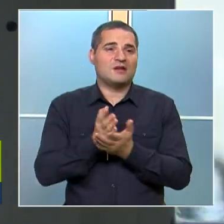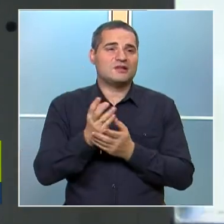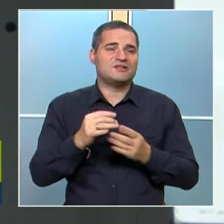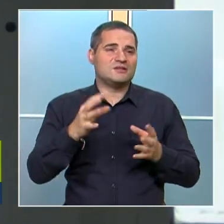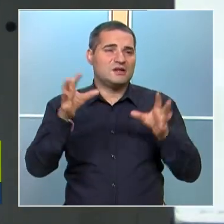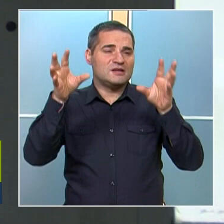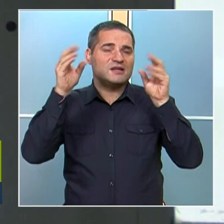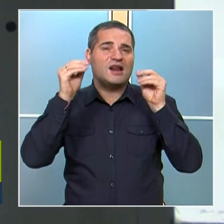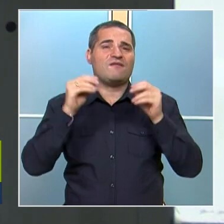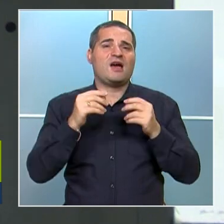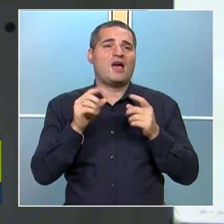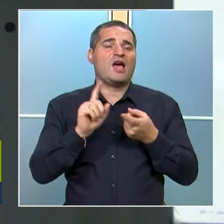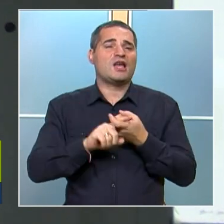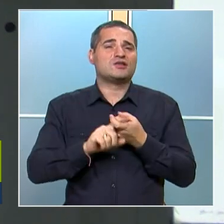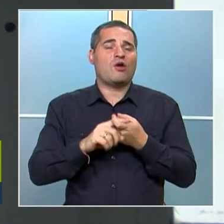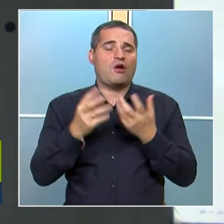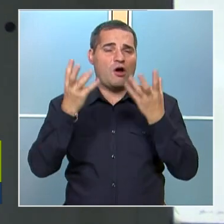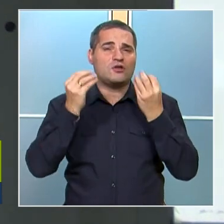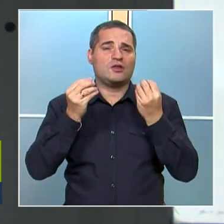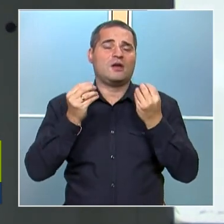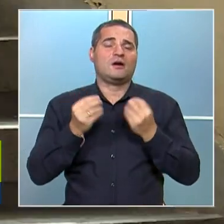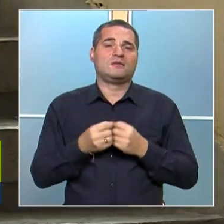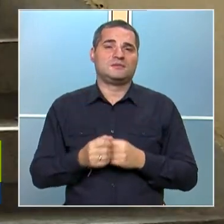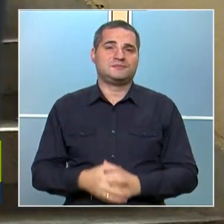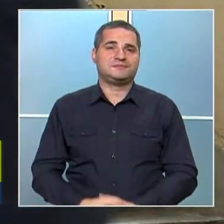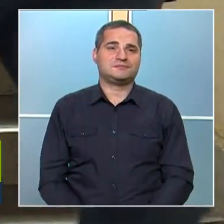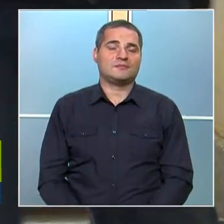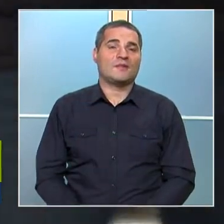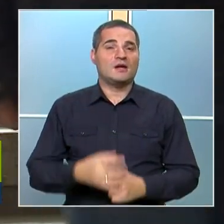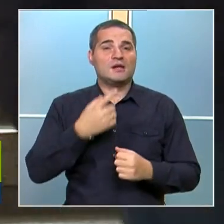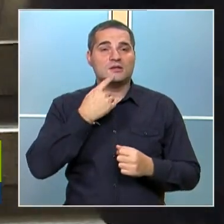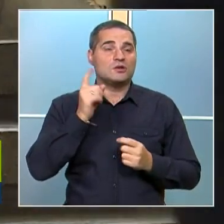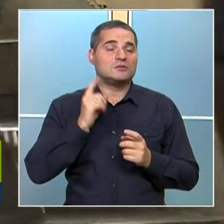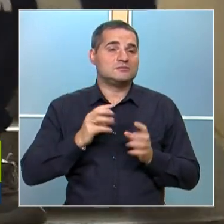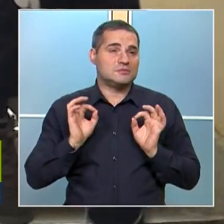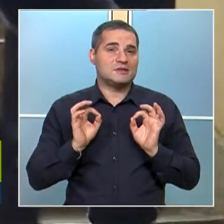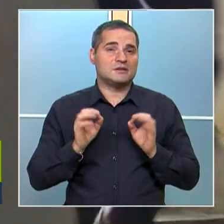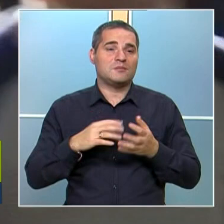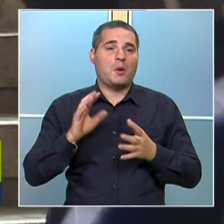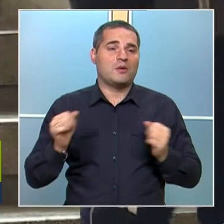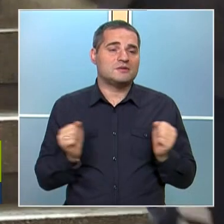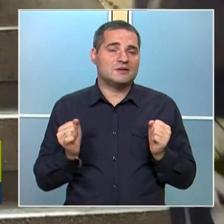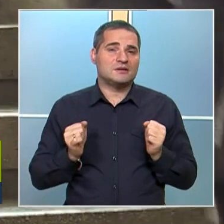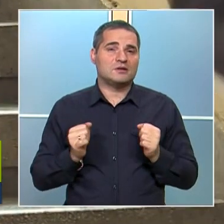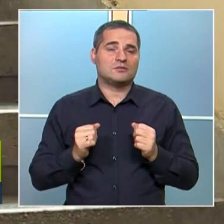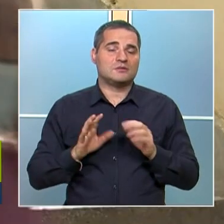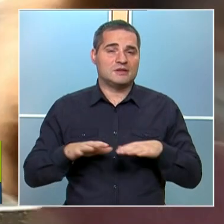захранва с кислород. Иначе просто закърнява. Защото наистина много стресиращо за тях от